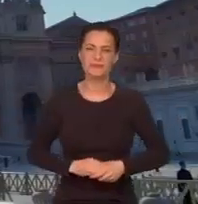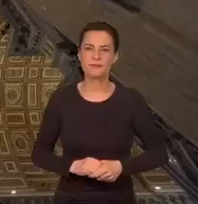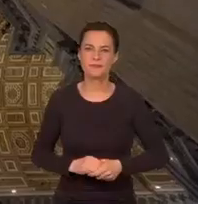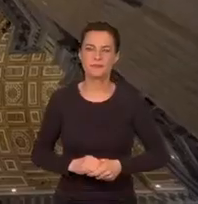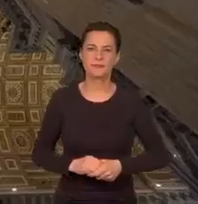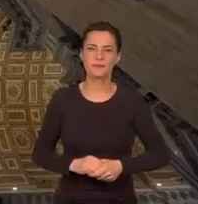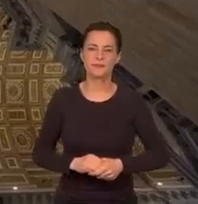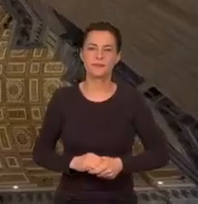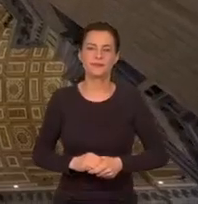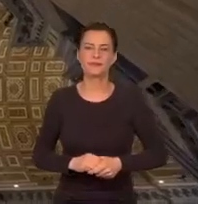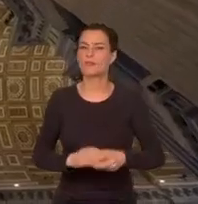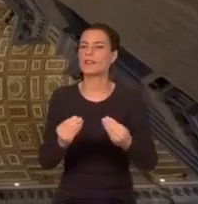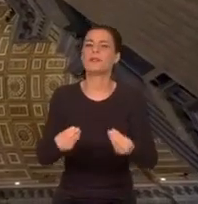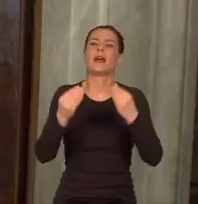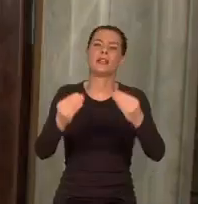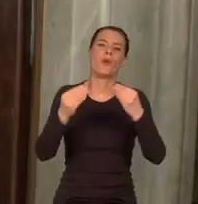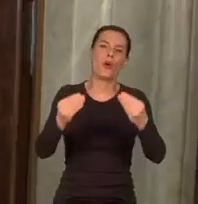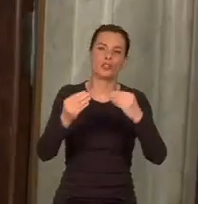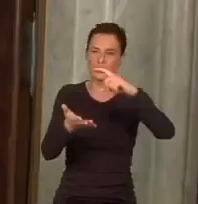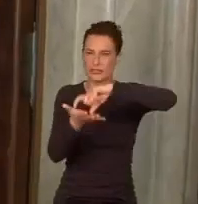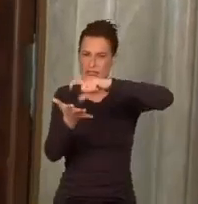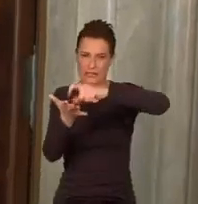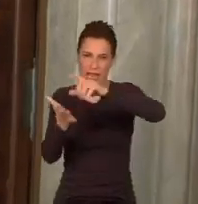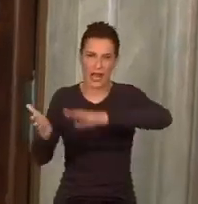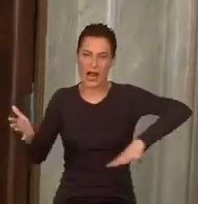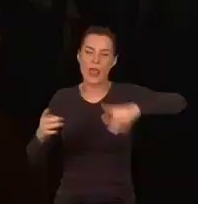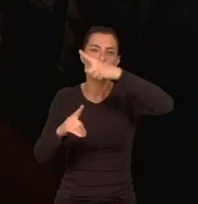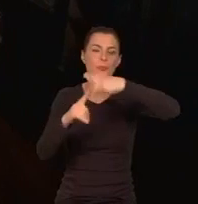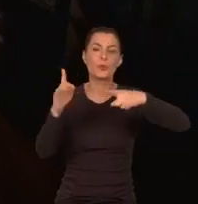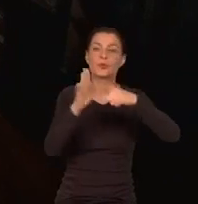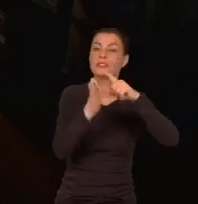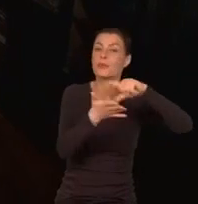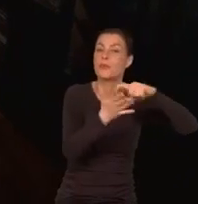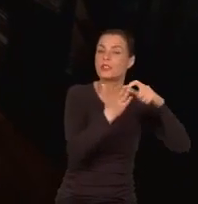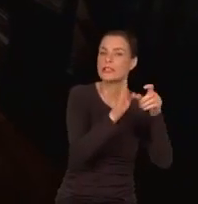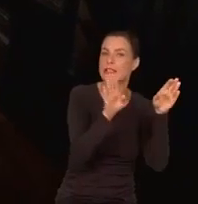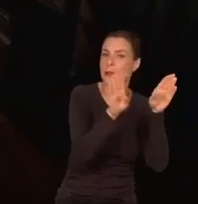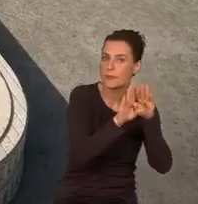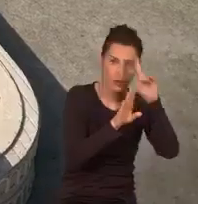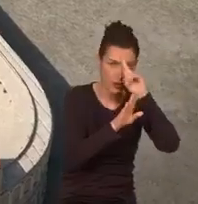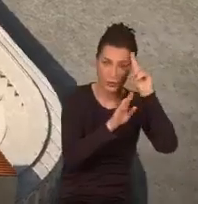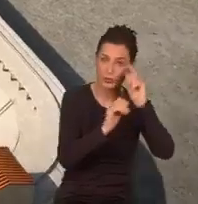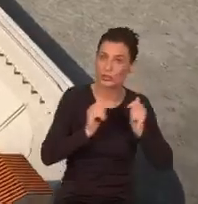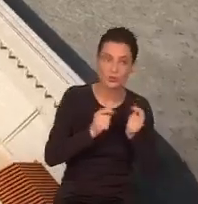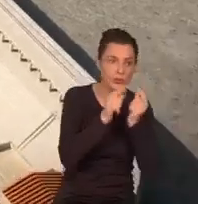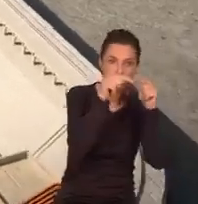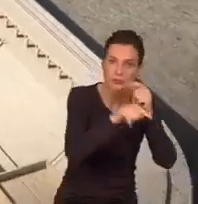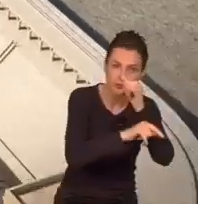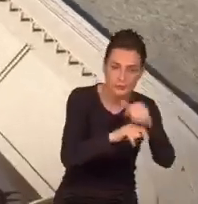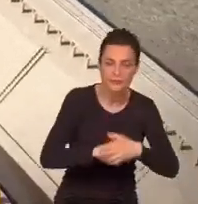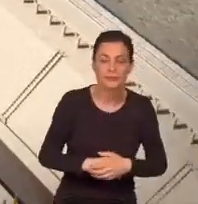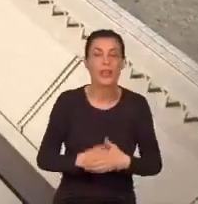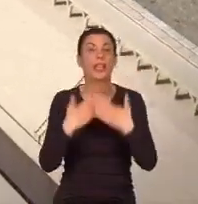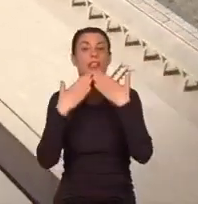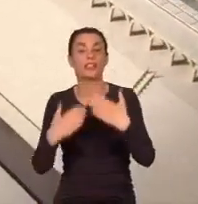Od wspaniałości modelowych sal, po rzut oka na pomieszczenia zamknięte dla zwiedzających. Dzięki animacji